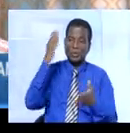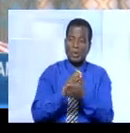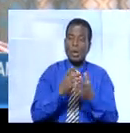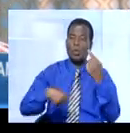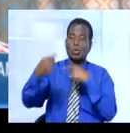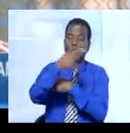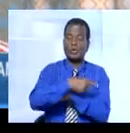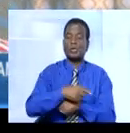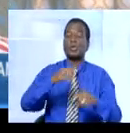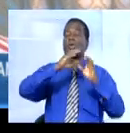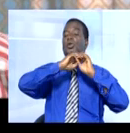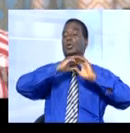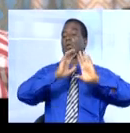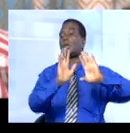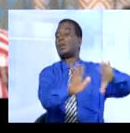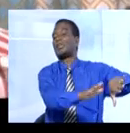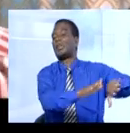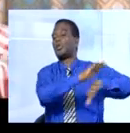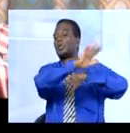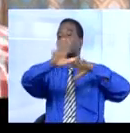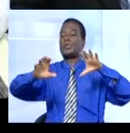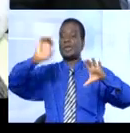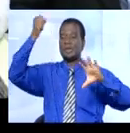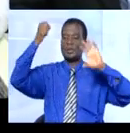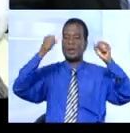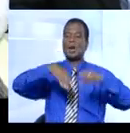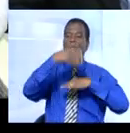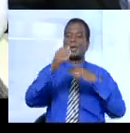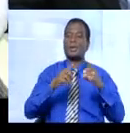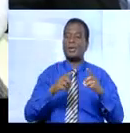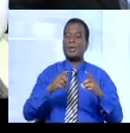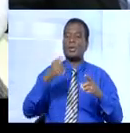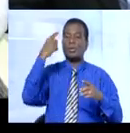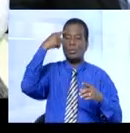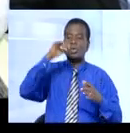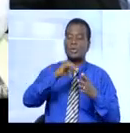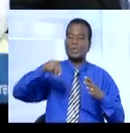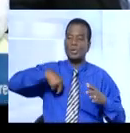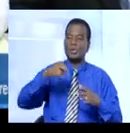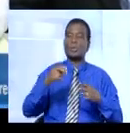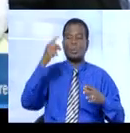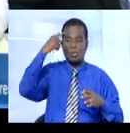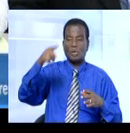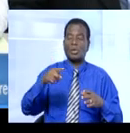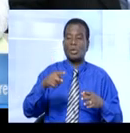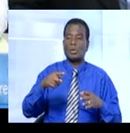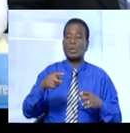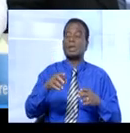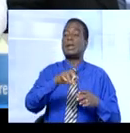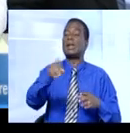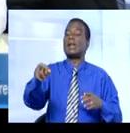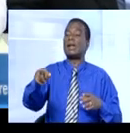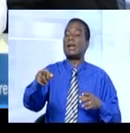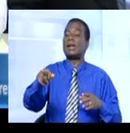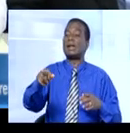mot d'ordre est levé suite aux discussions avec la tutelle. Pour ce cas de l'indemnité contributive au logement en faveur des éducateurs pré